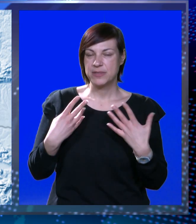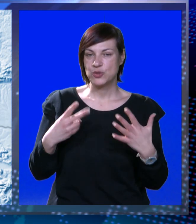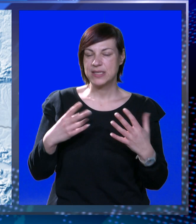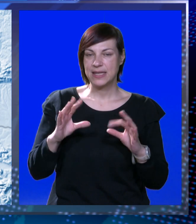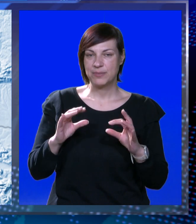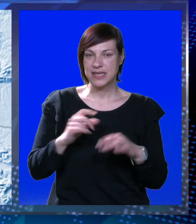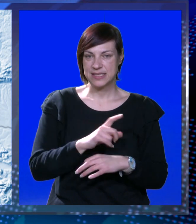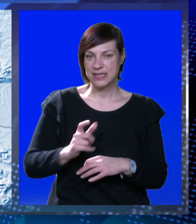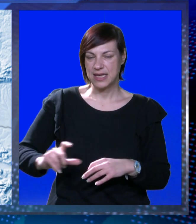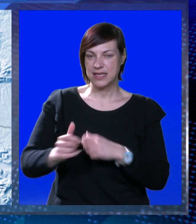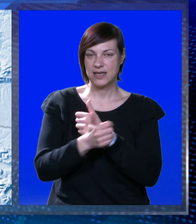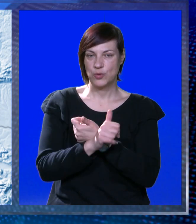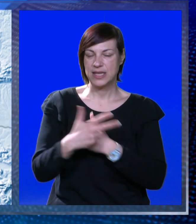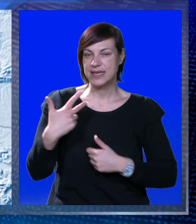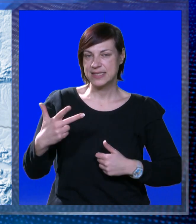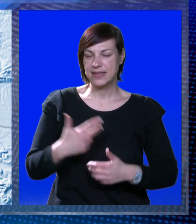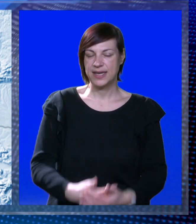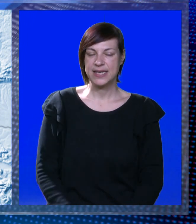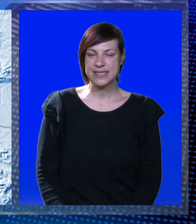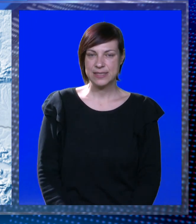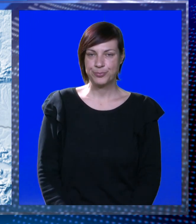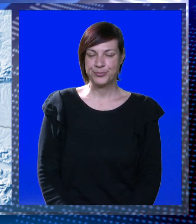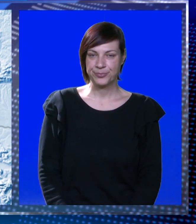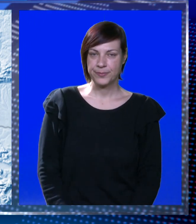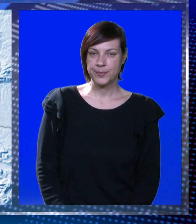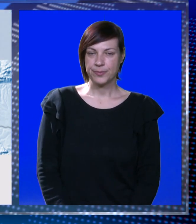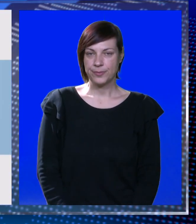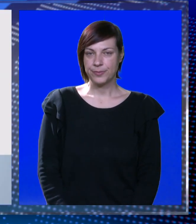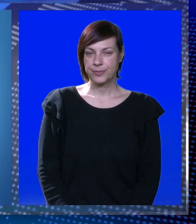7 do 10, na Jadranu 11 i 13 celzivih stupnjeva.